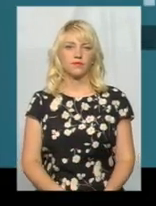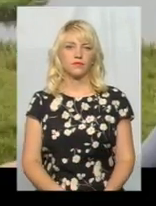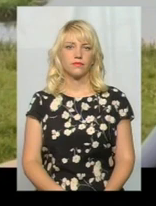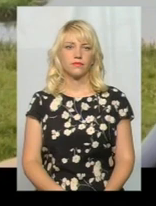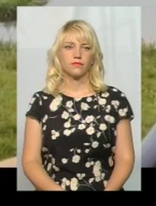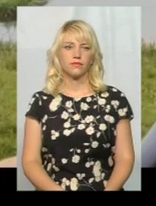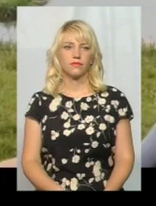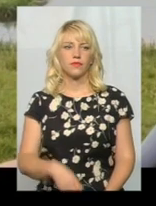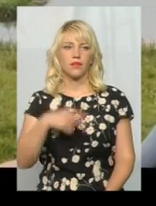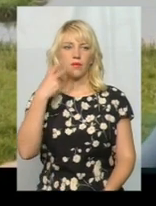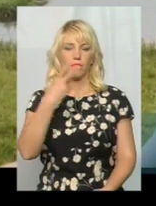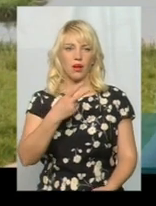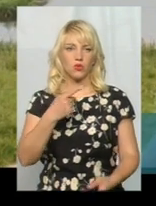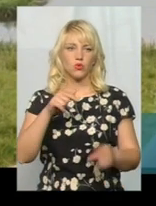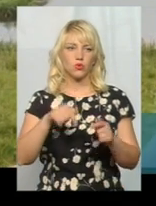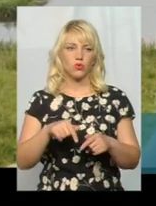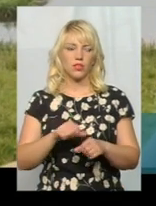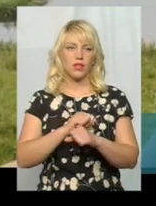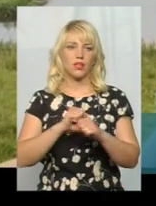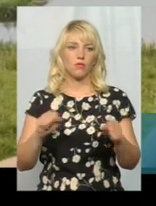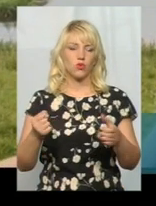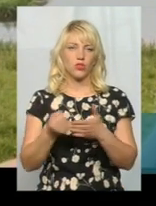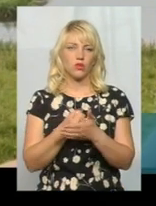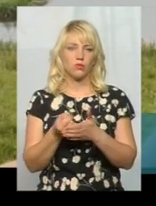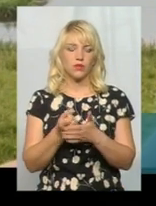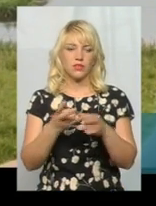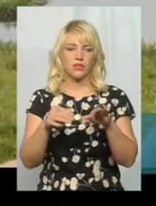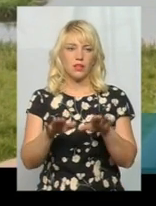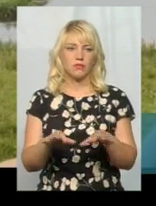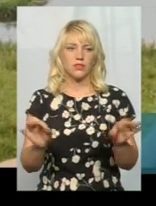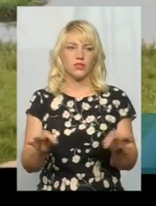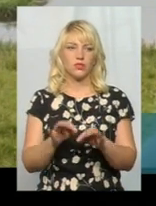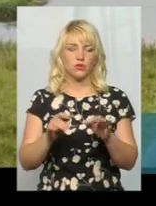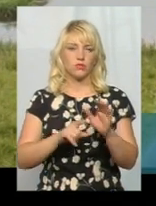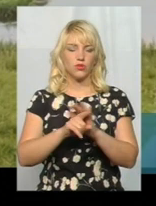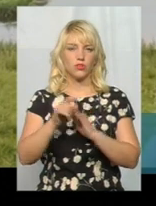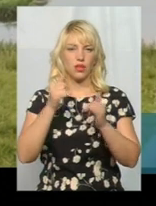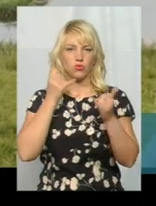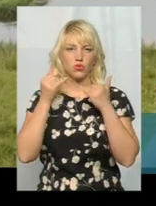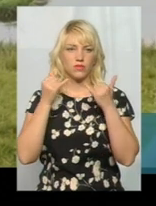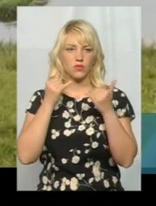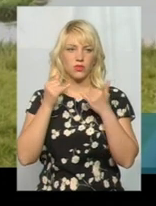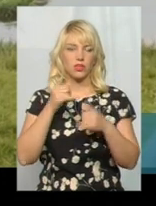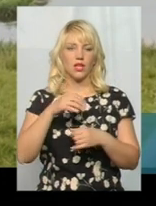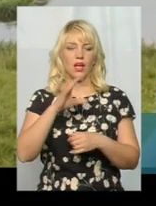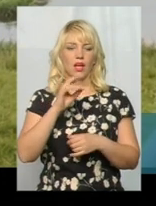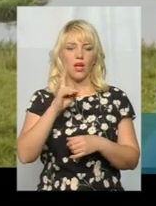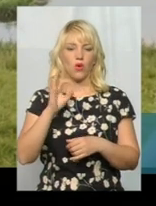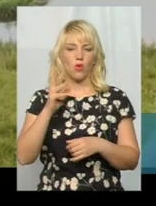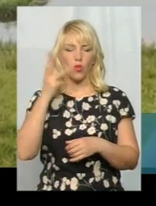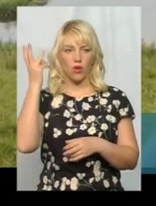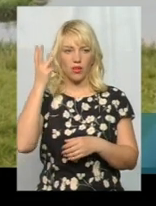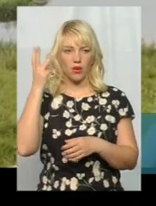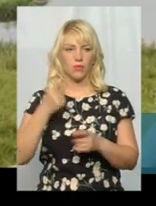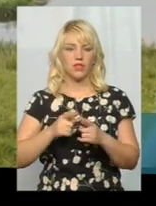Бачу, тут не можна добитися на місці нічого. Начинаю дзвонити в екологію, Хмельницьку екологію.